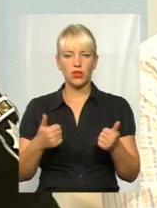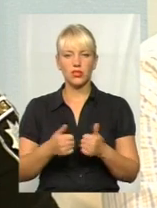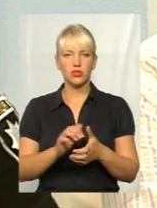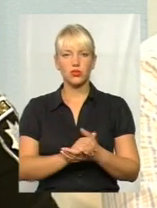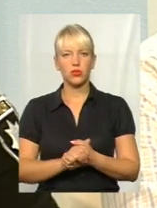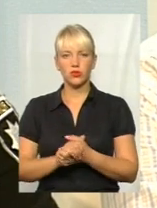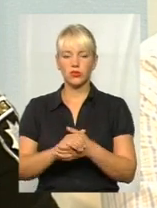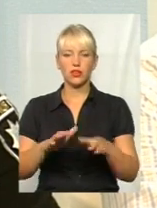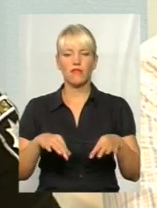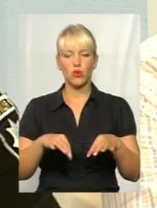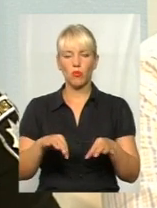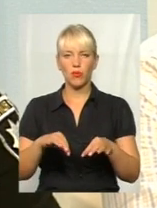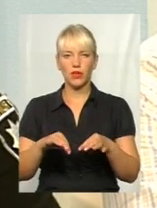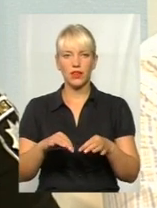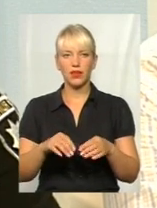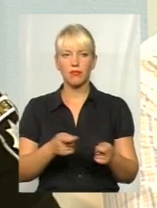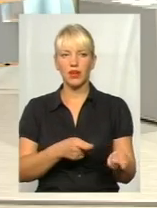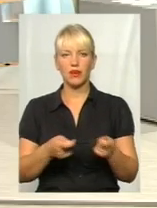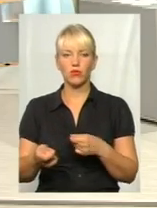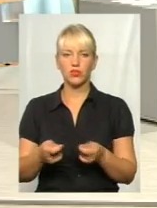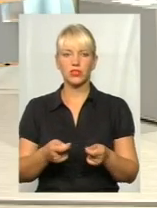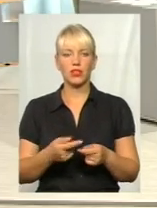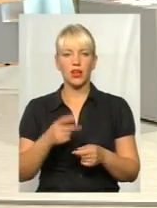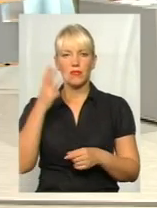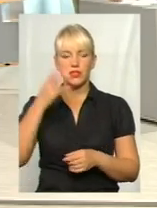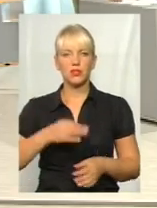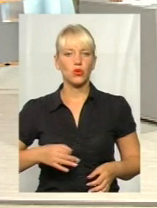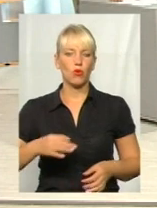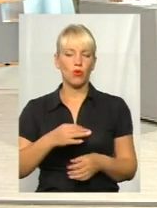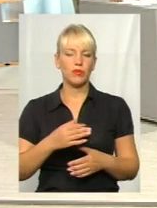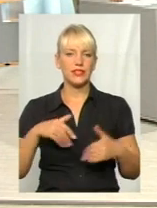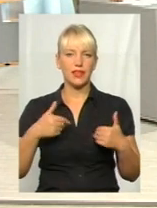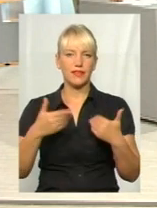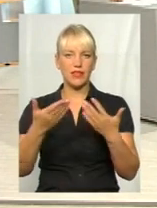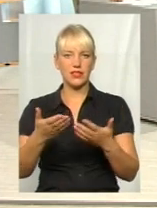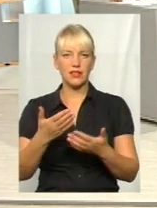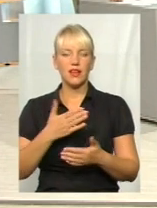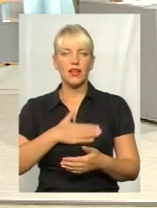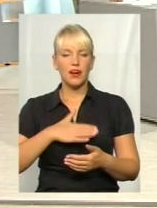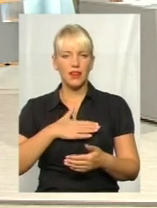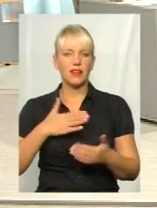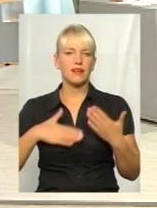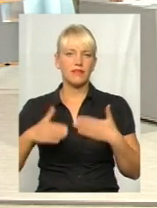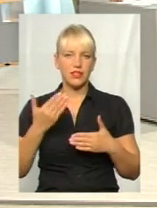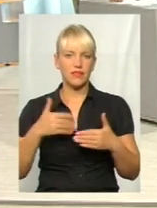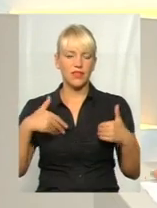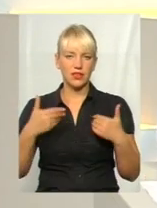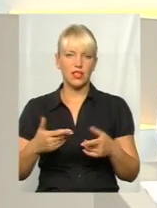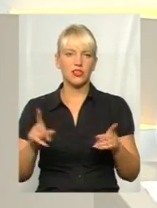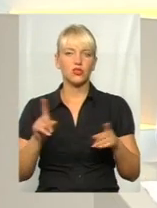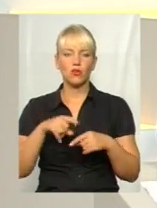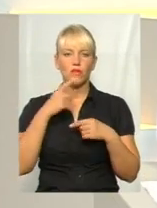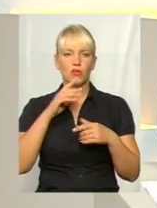перевізників Хмельницької області». Добрий вечір. Рада вас сьогодні вітати. давайте почнемо все ж таки з того, про що говорить нам статистика. Яку